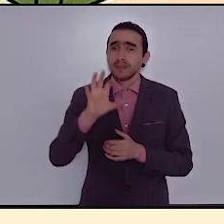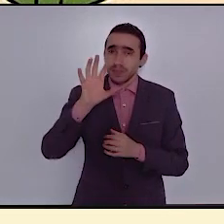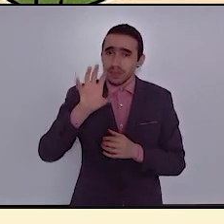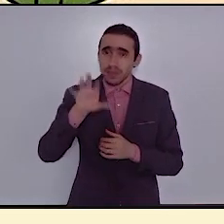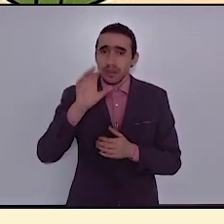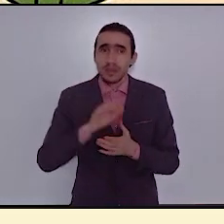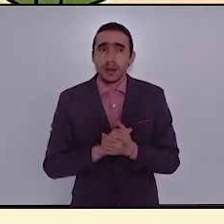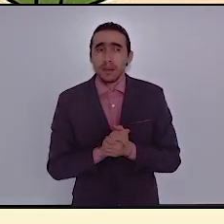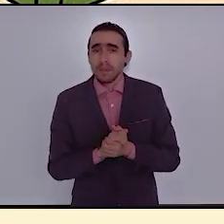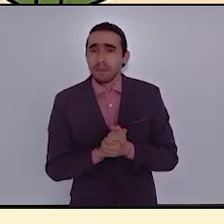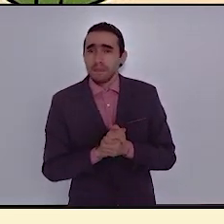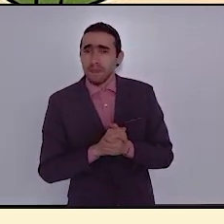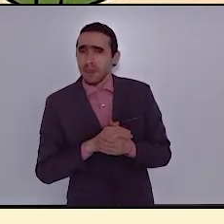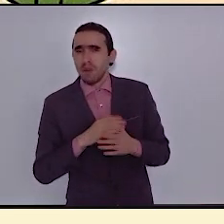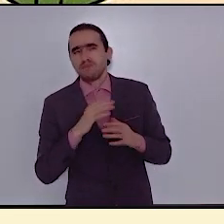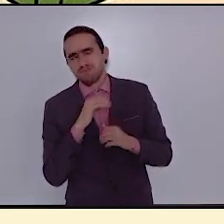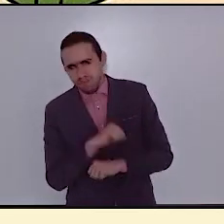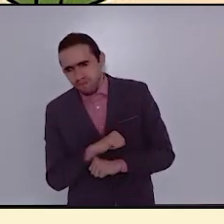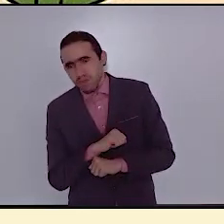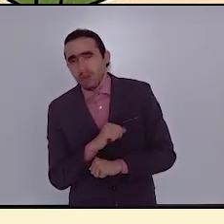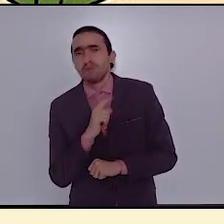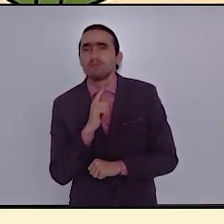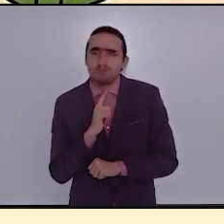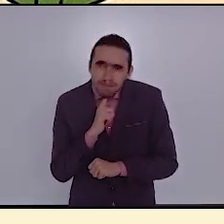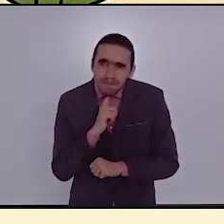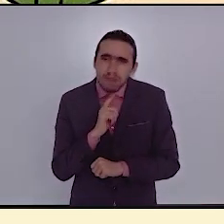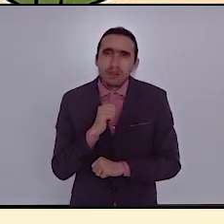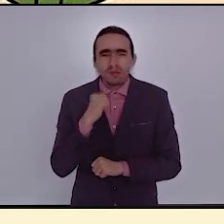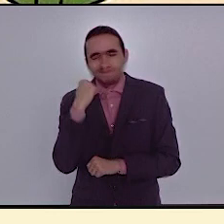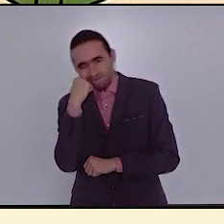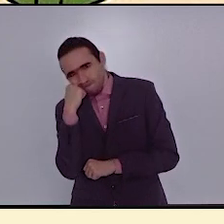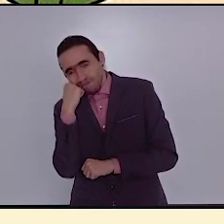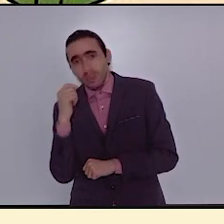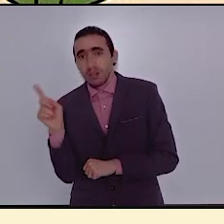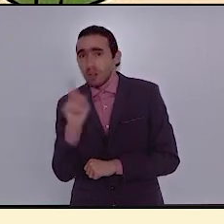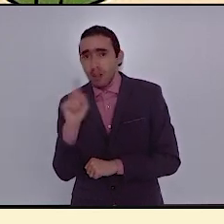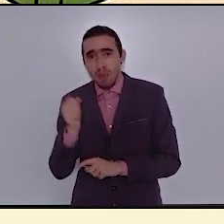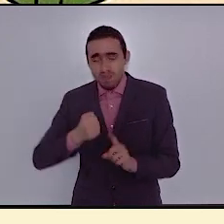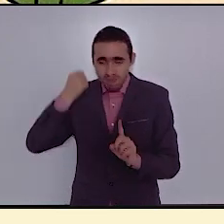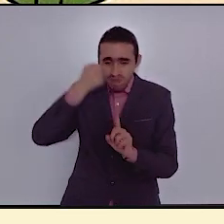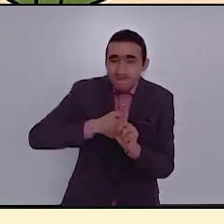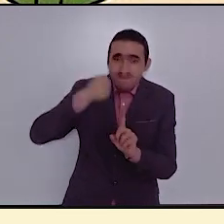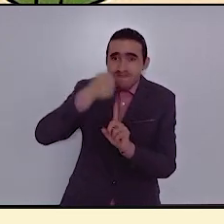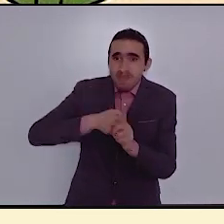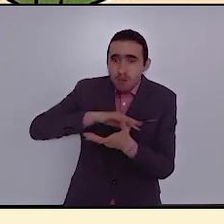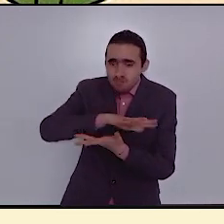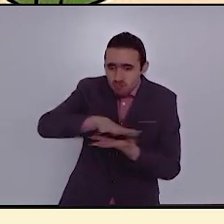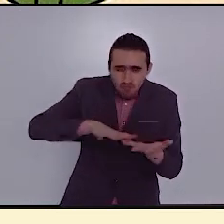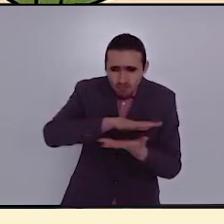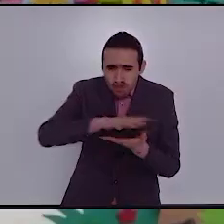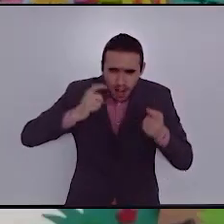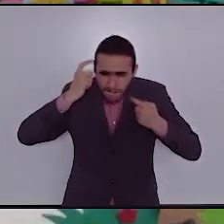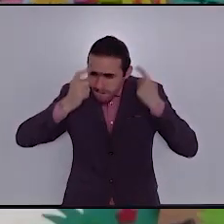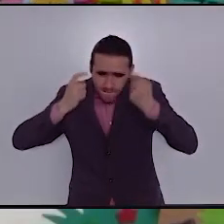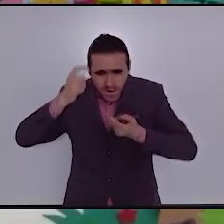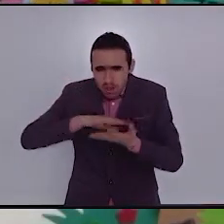عدم الاستسلام ومواجهة المشاكل حتى نجد الحل الصحيح لها